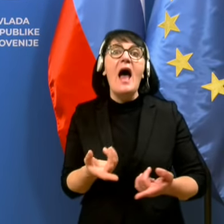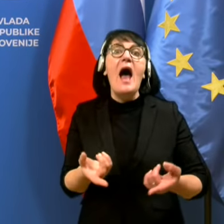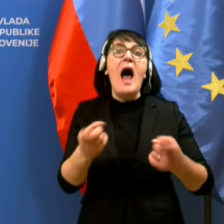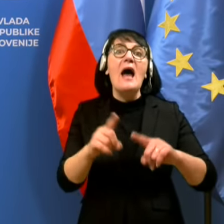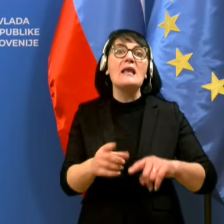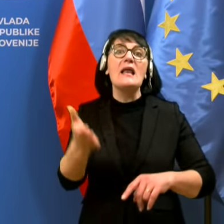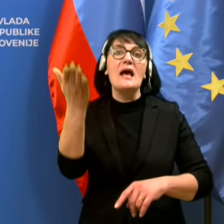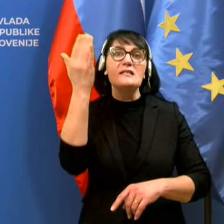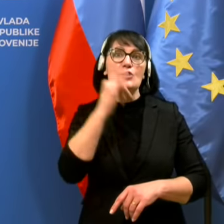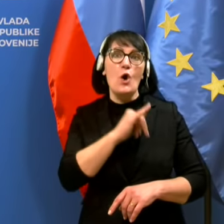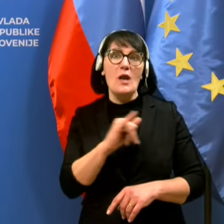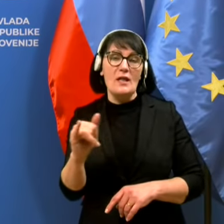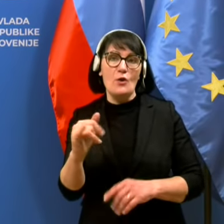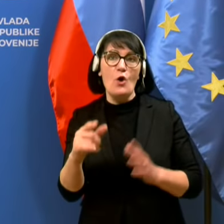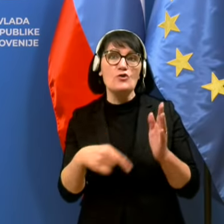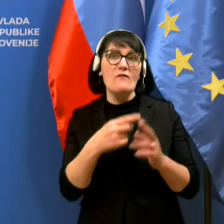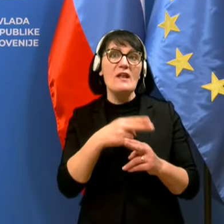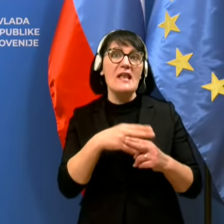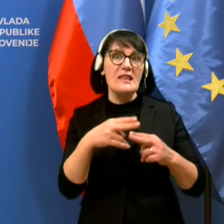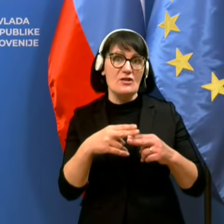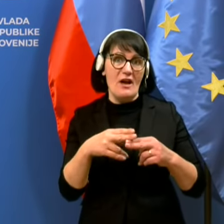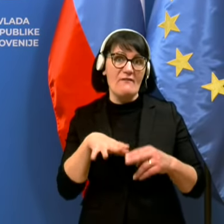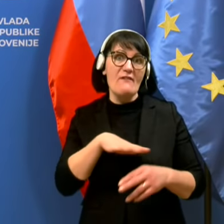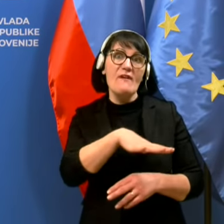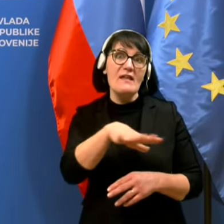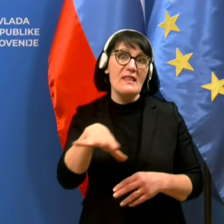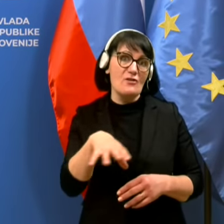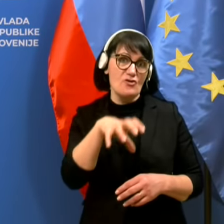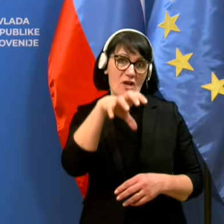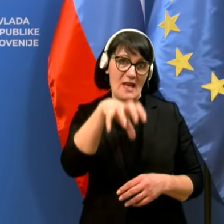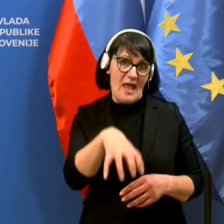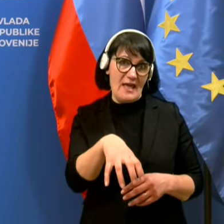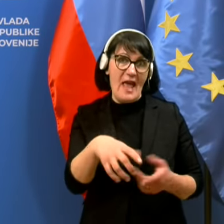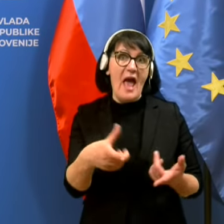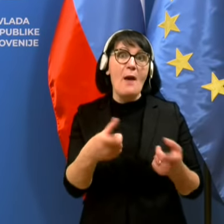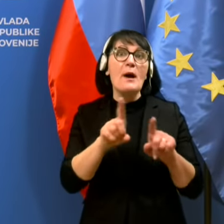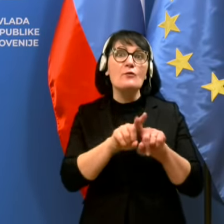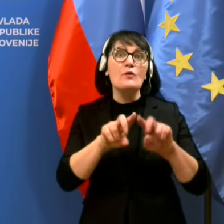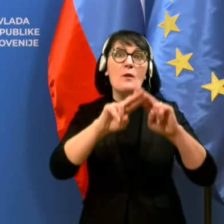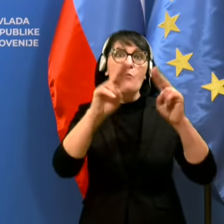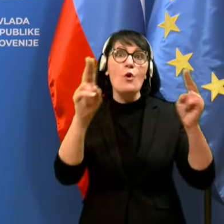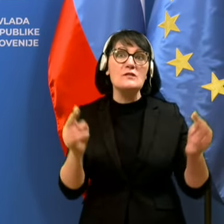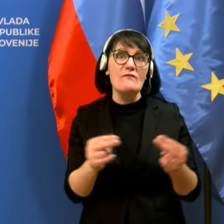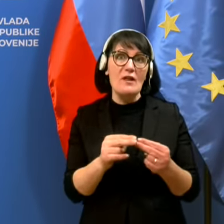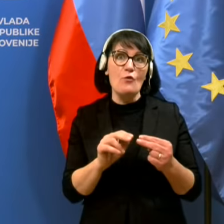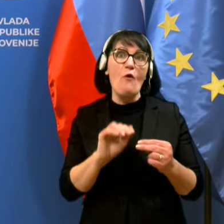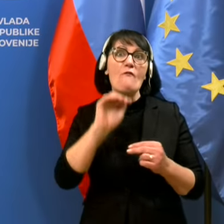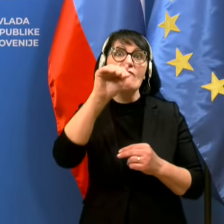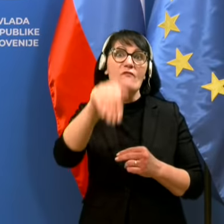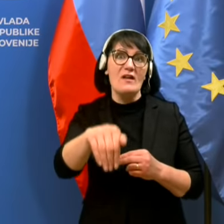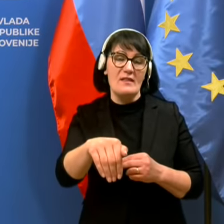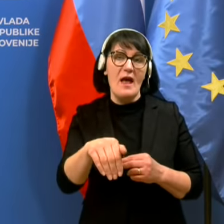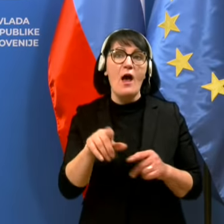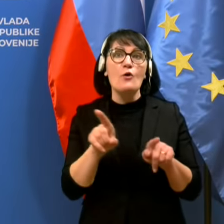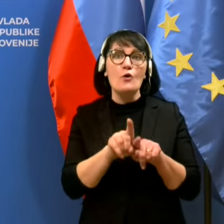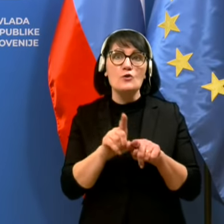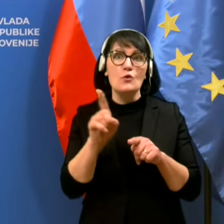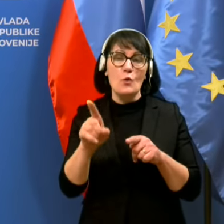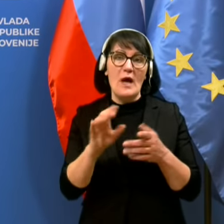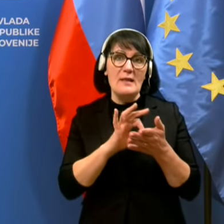številne države v naši regiji, pa tudi po svetu, nekatere med tistimi, ki so tukaj navedene kot